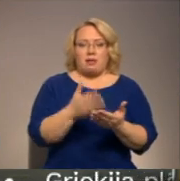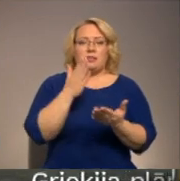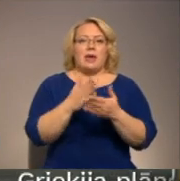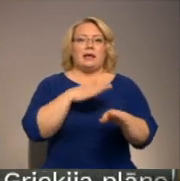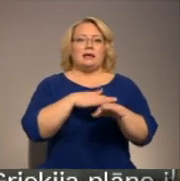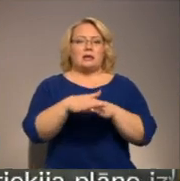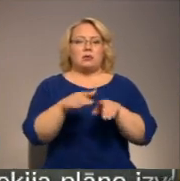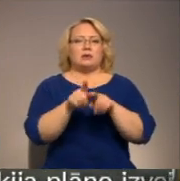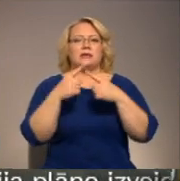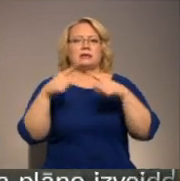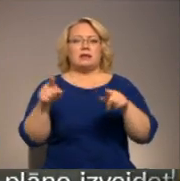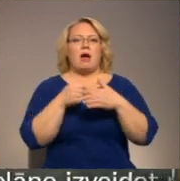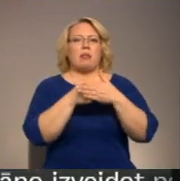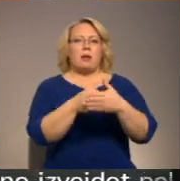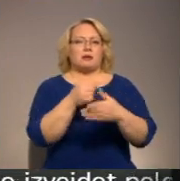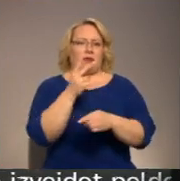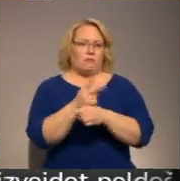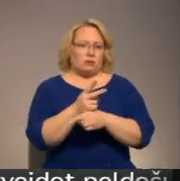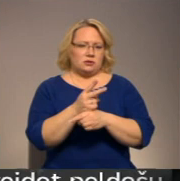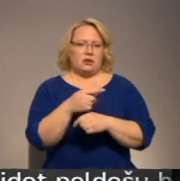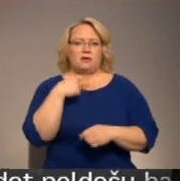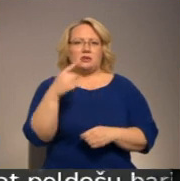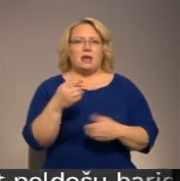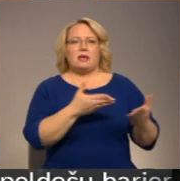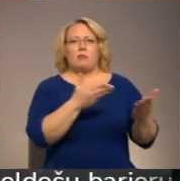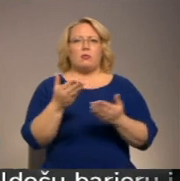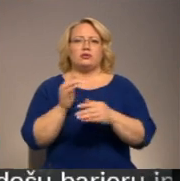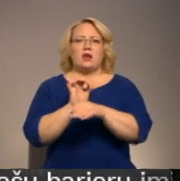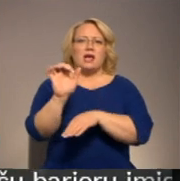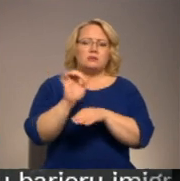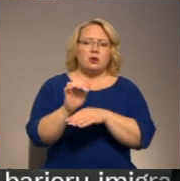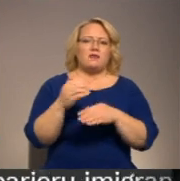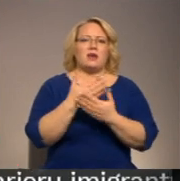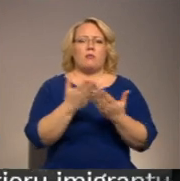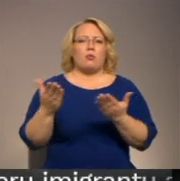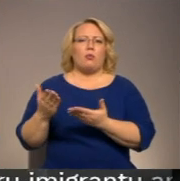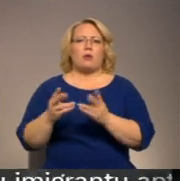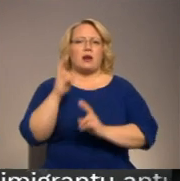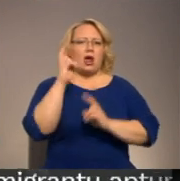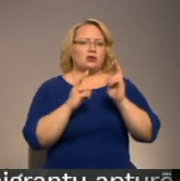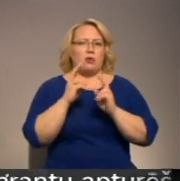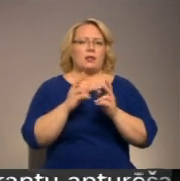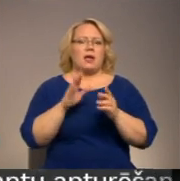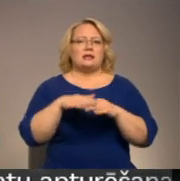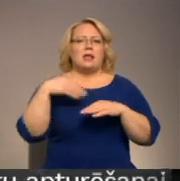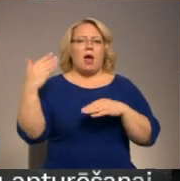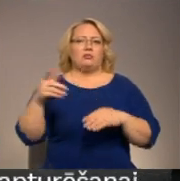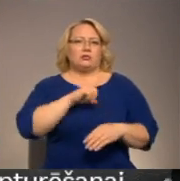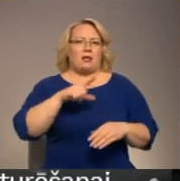īstenots arī citas atbalsta funkcijas. Jebkurš eksports, jebkura industrijas, kas aiziet ārpus Latvijas, tas ir ļoti apsveicami.